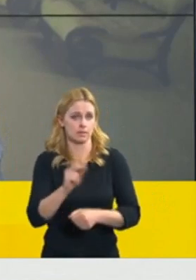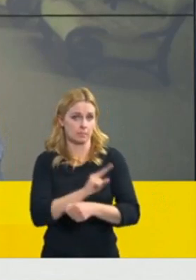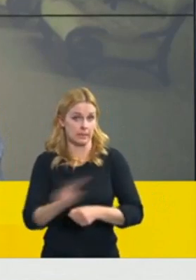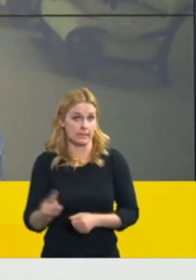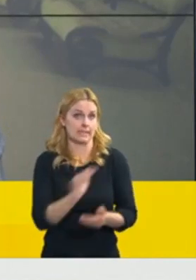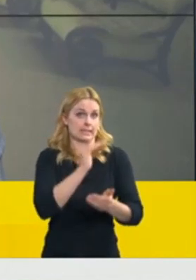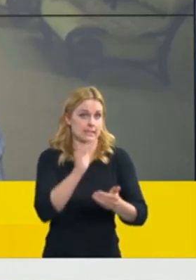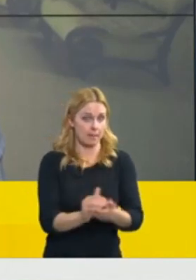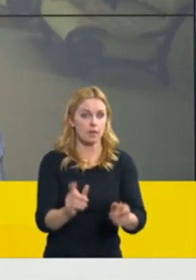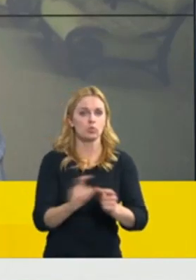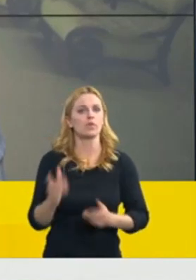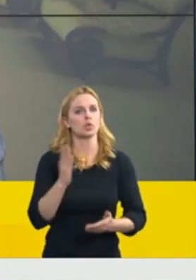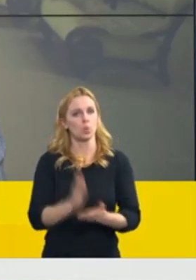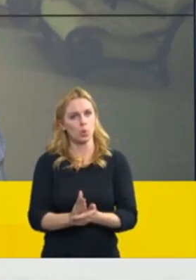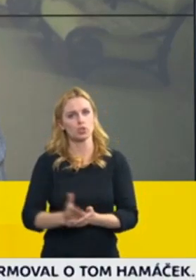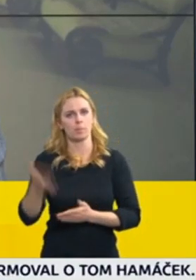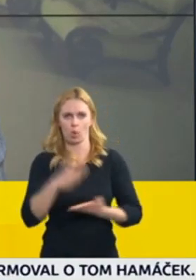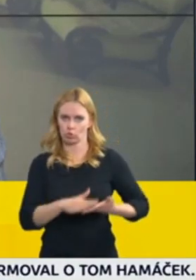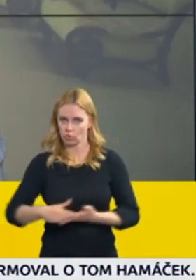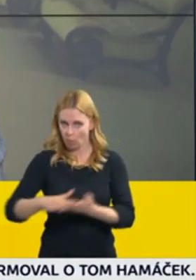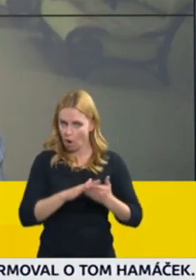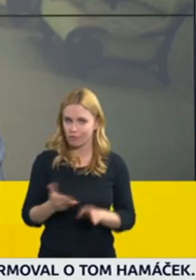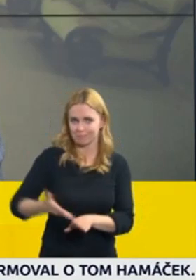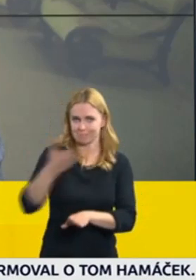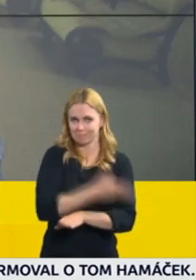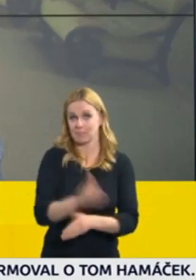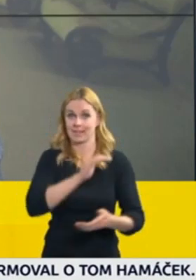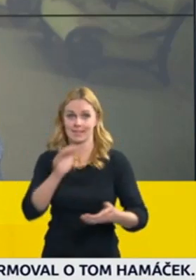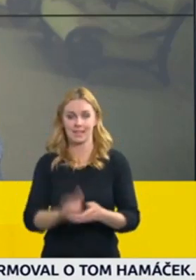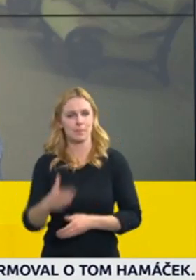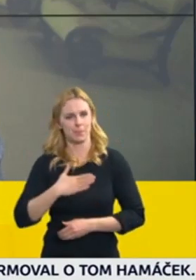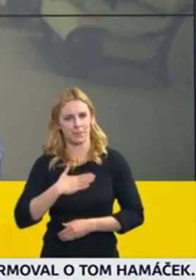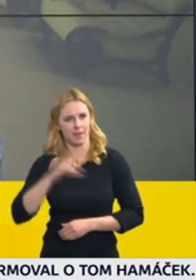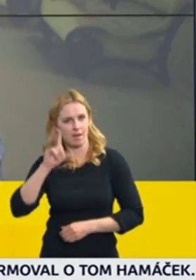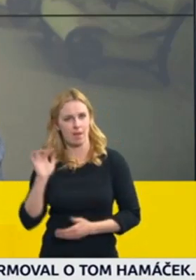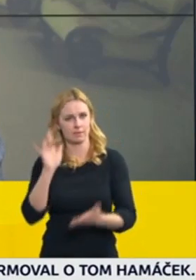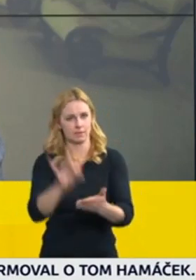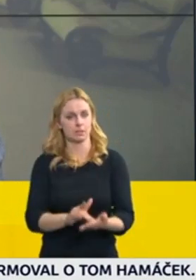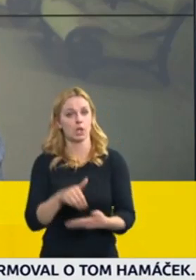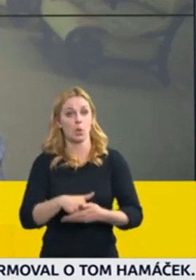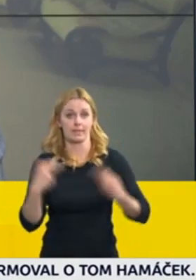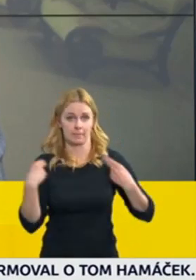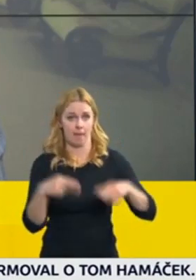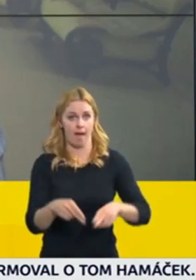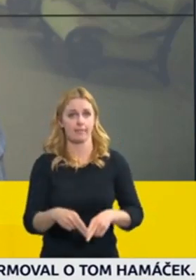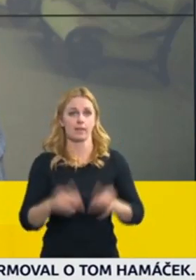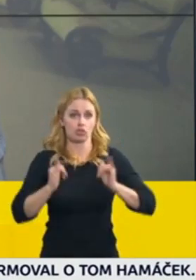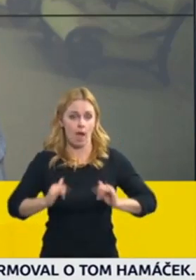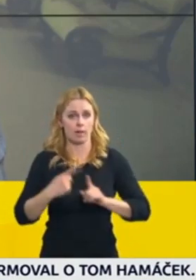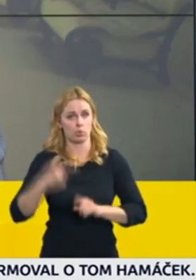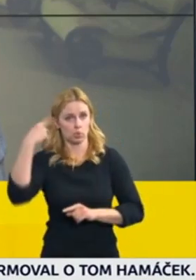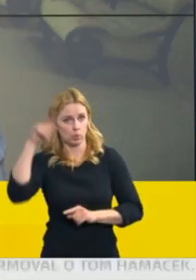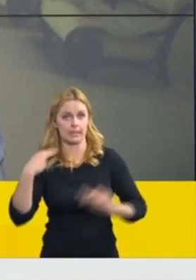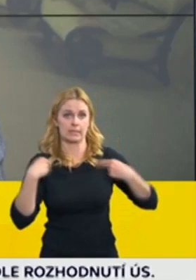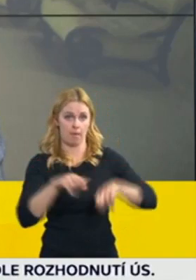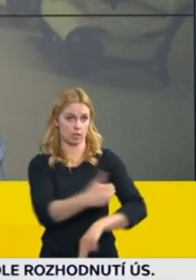společně a to, že se pokusíme nebo že naše priorita bude návrat žáků a studentů do škol. To, jak